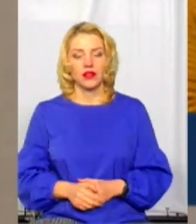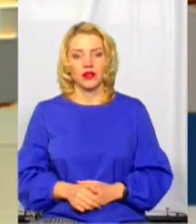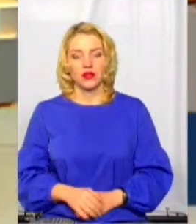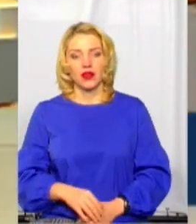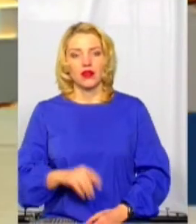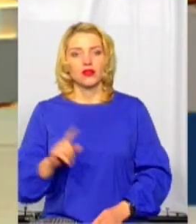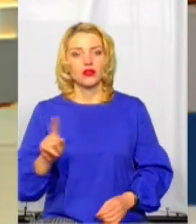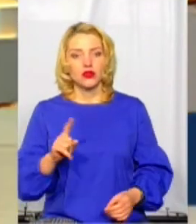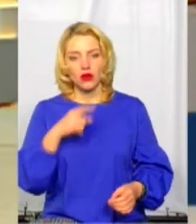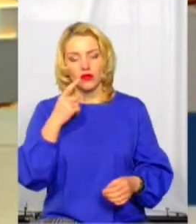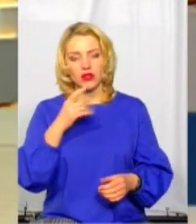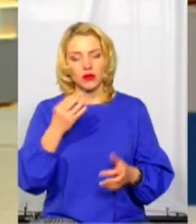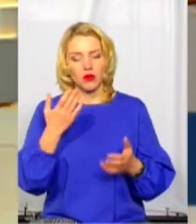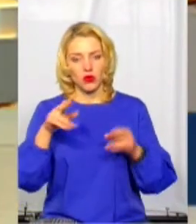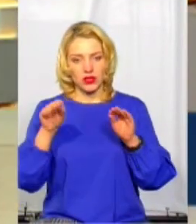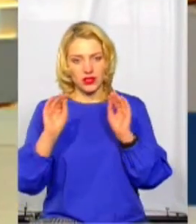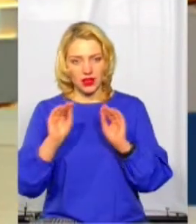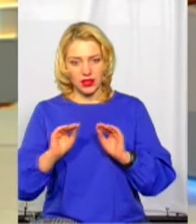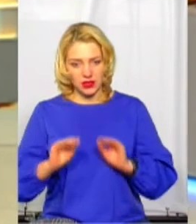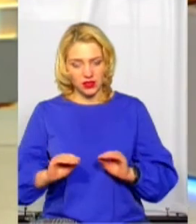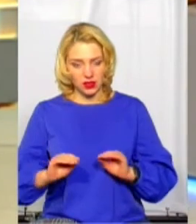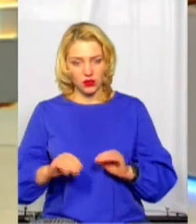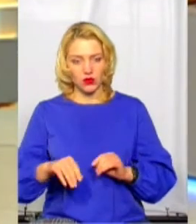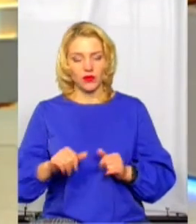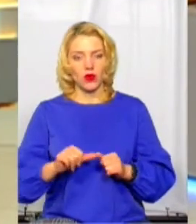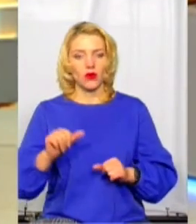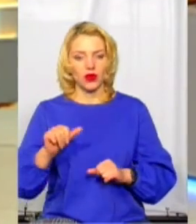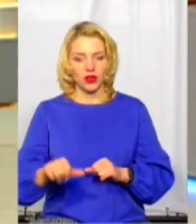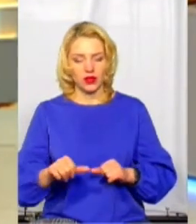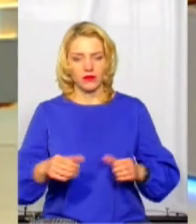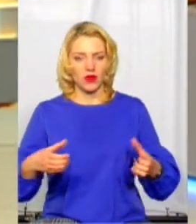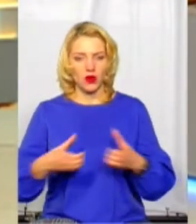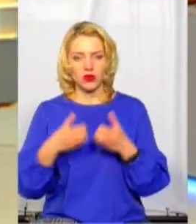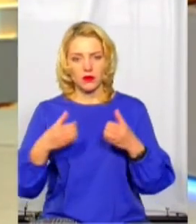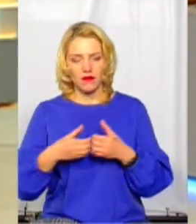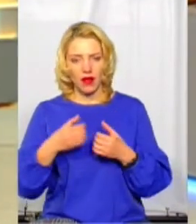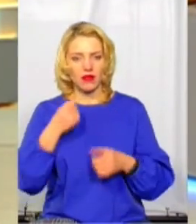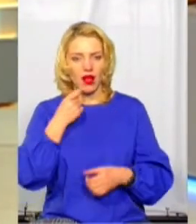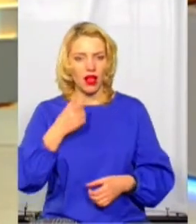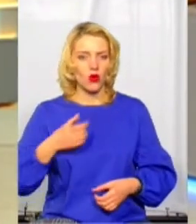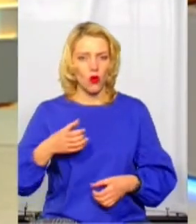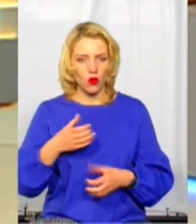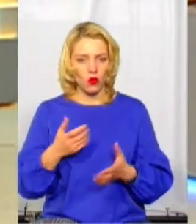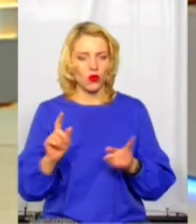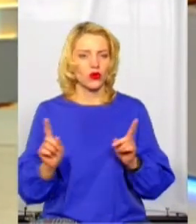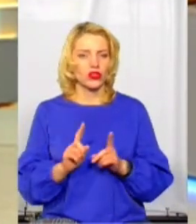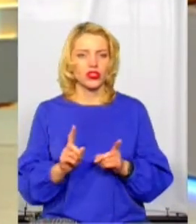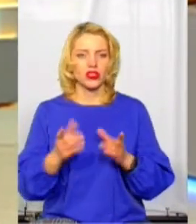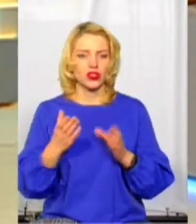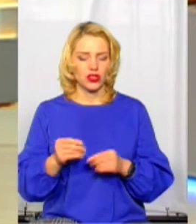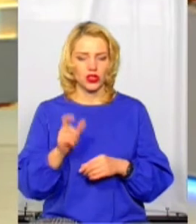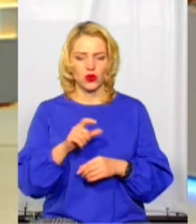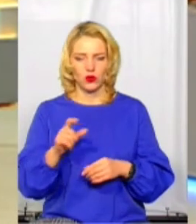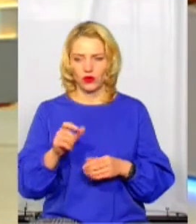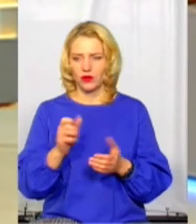Альон, якщо говорити про статистику, то от крім розпивання алкоголю, чим ще грішать місцяне